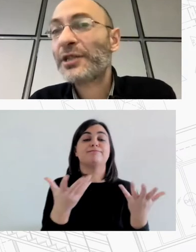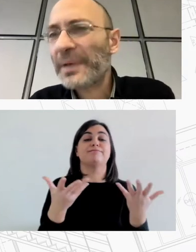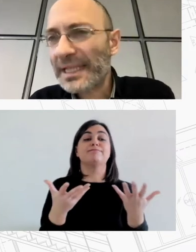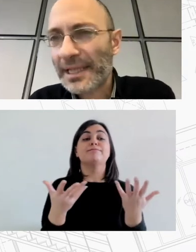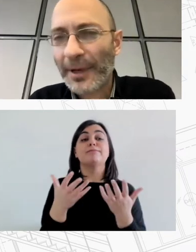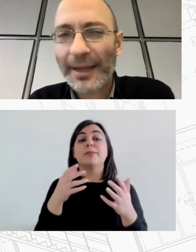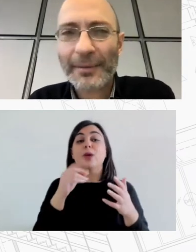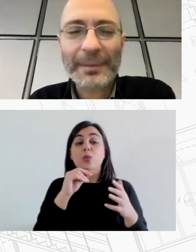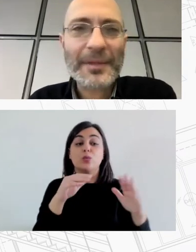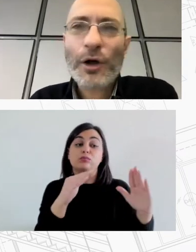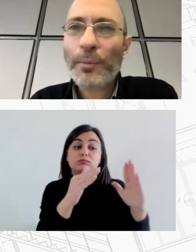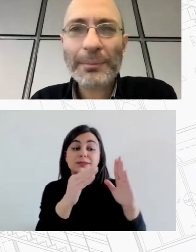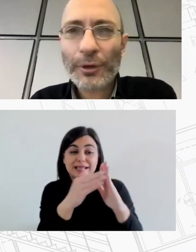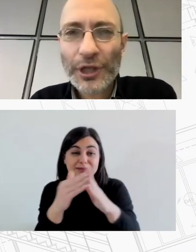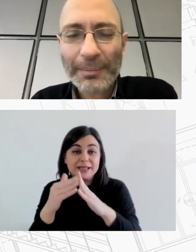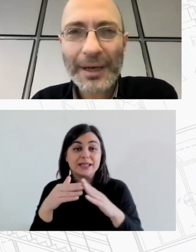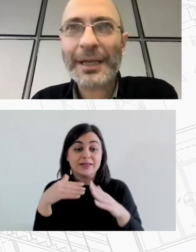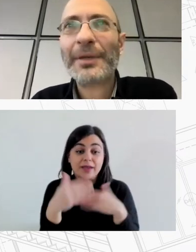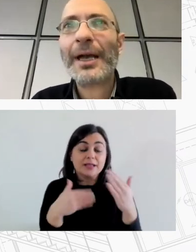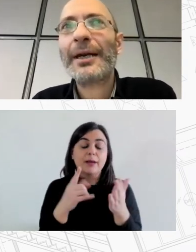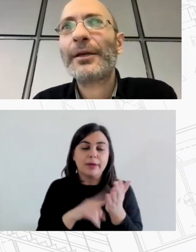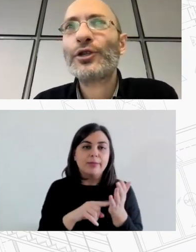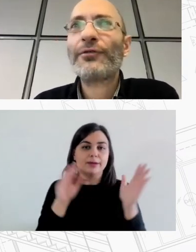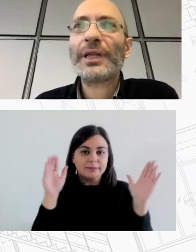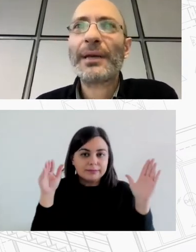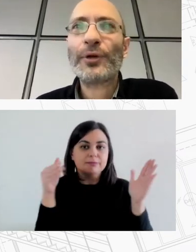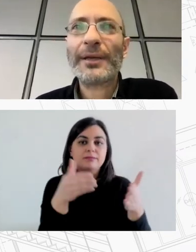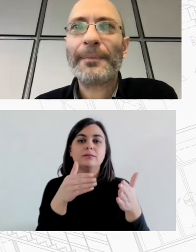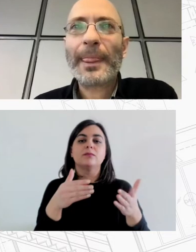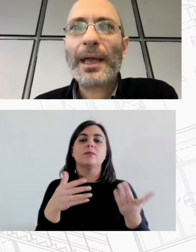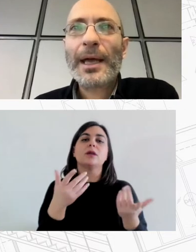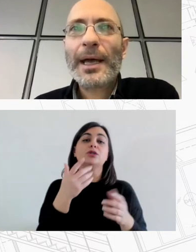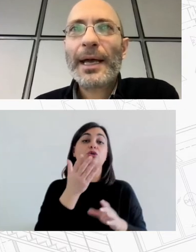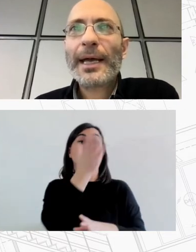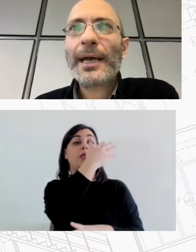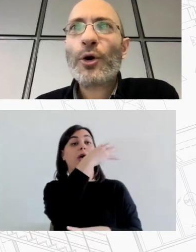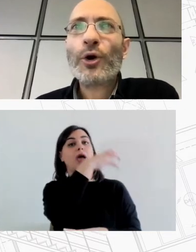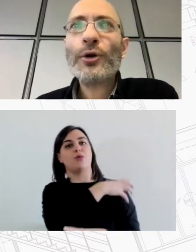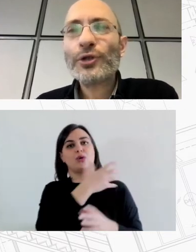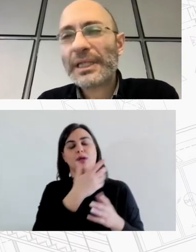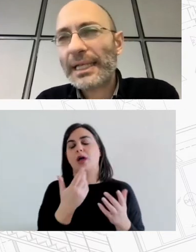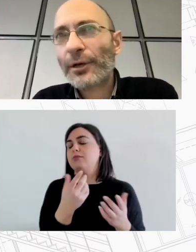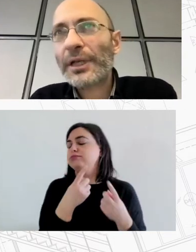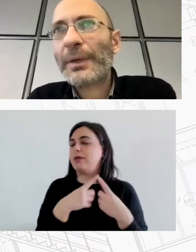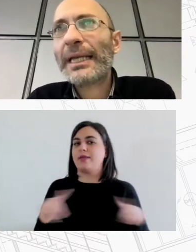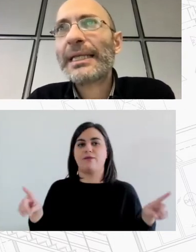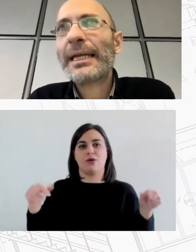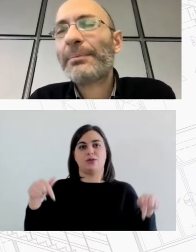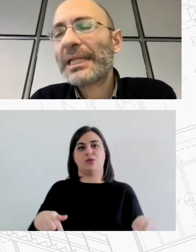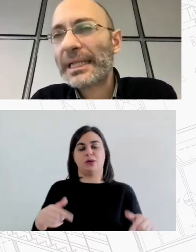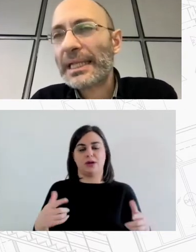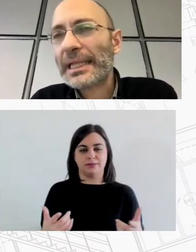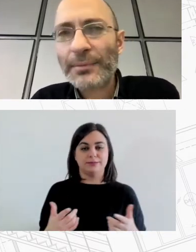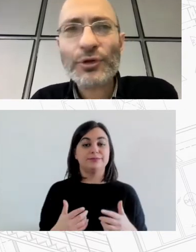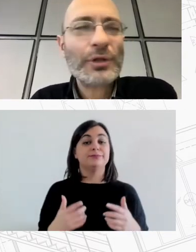στεγαστικής πίστης για παράδειγμα. Οπότε μιλούσα για μια άλλη εντελώς διαφορετική εποχή. Ο χρόνος της διεξαγωγής μελέτης ήταν